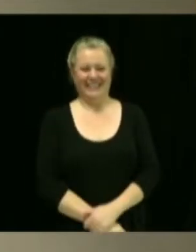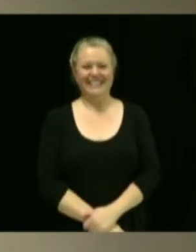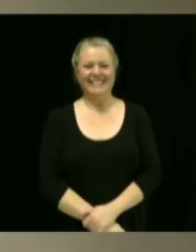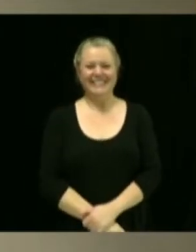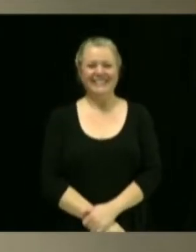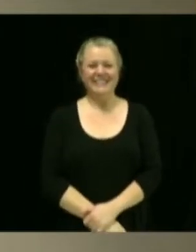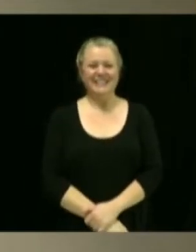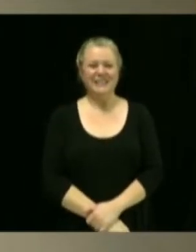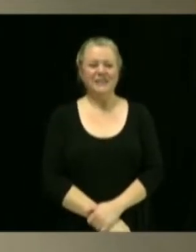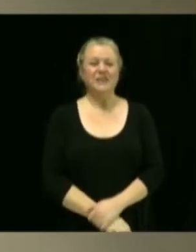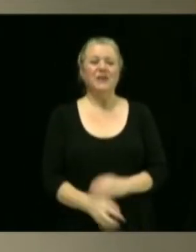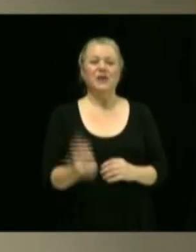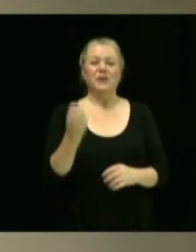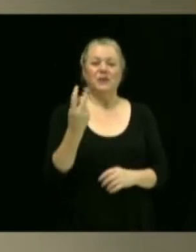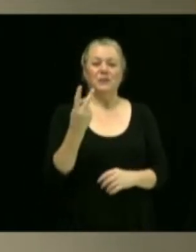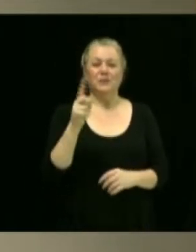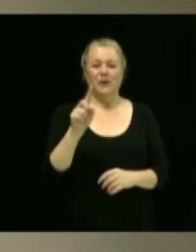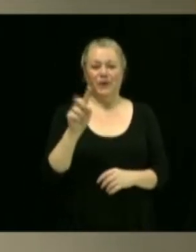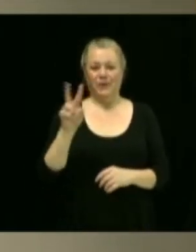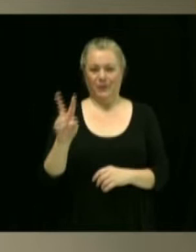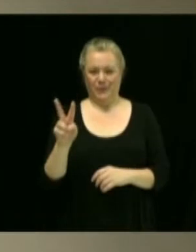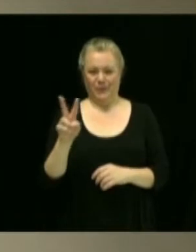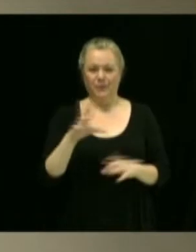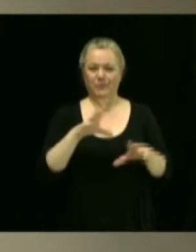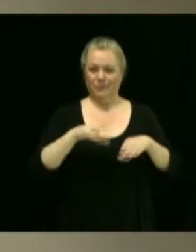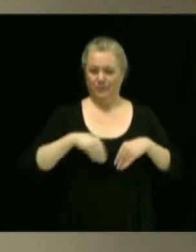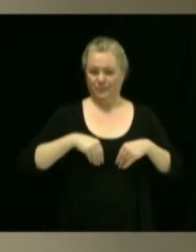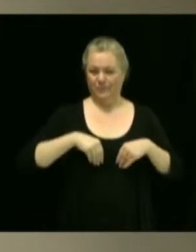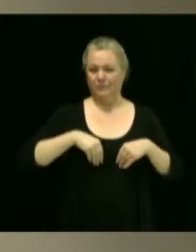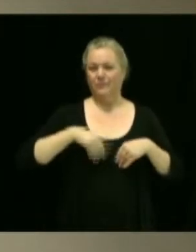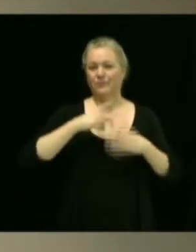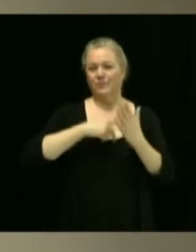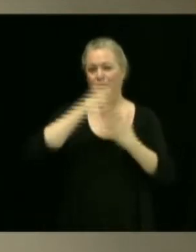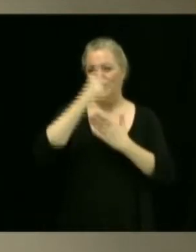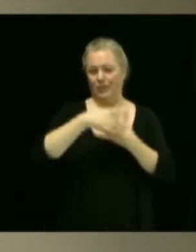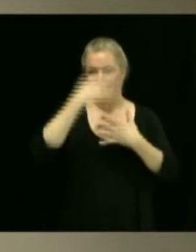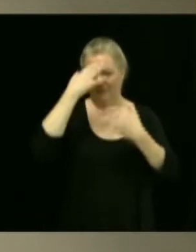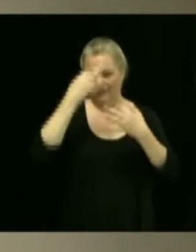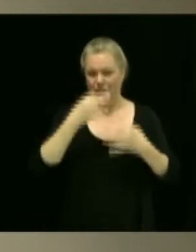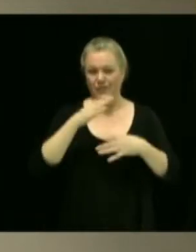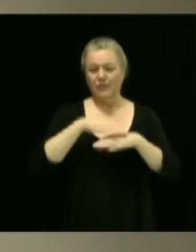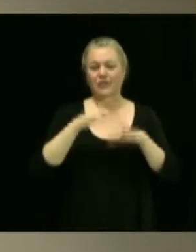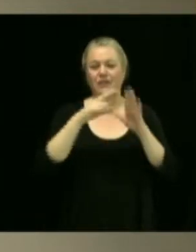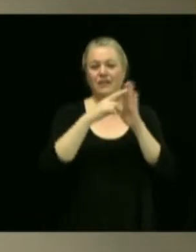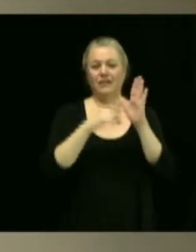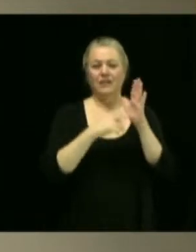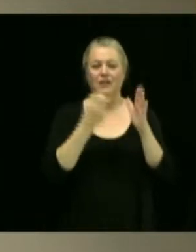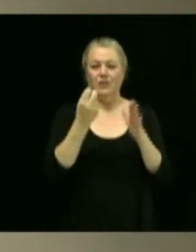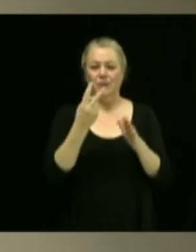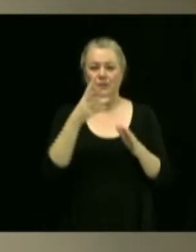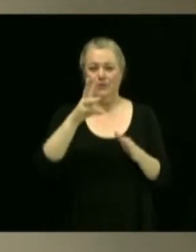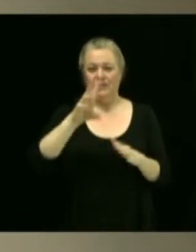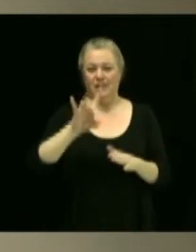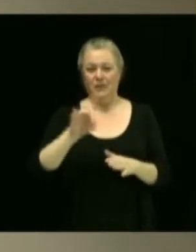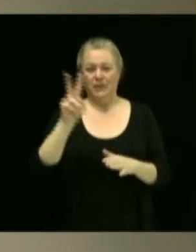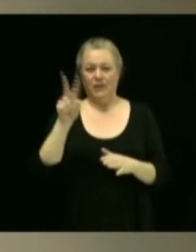12.1.2, adoption d'un projet de résolution concernant le règlement numéro 12-68-2019